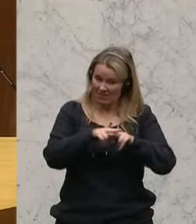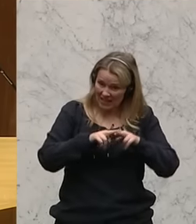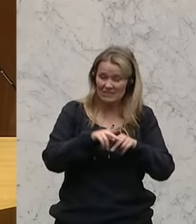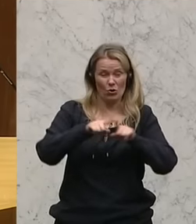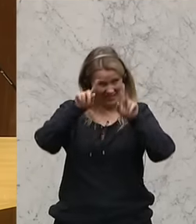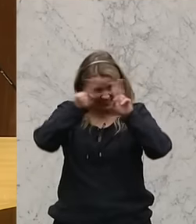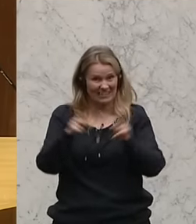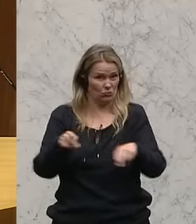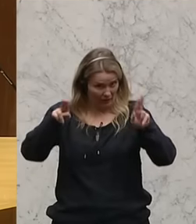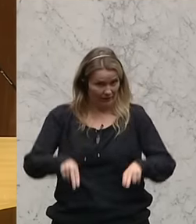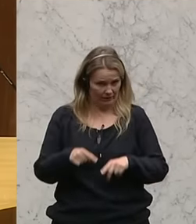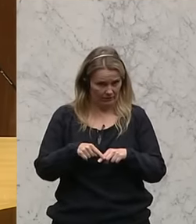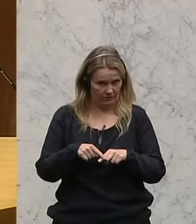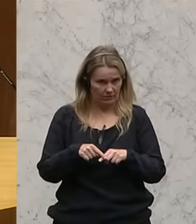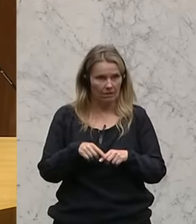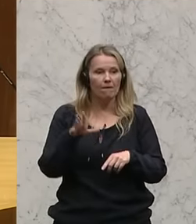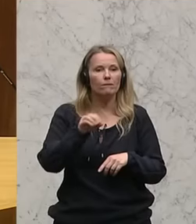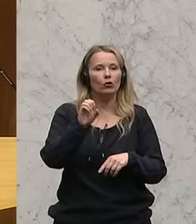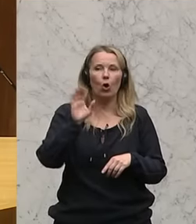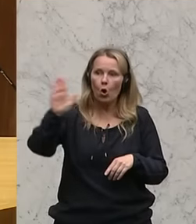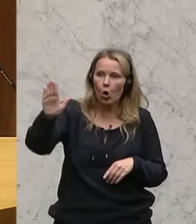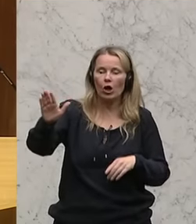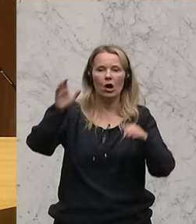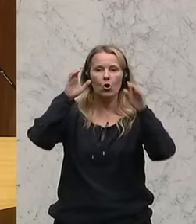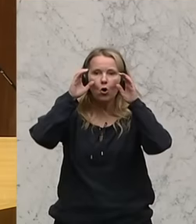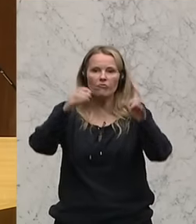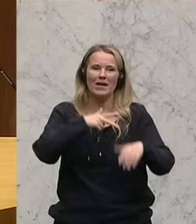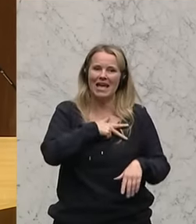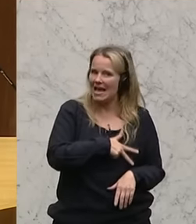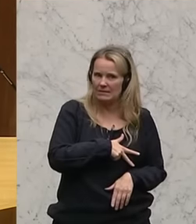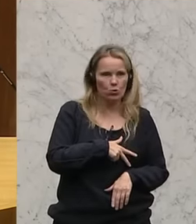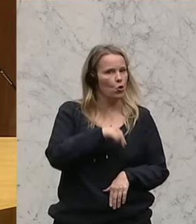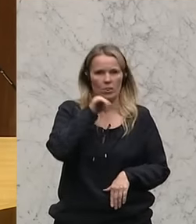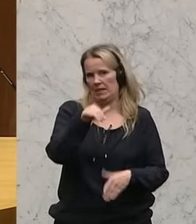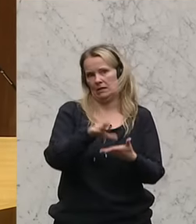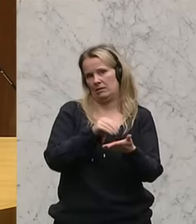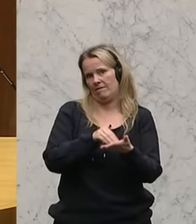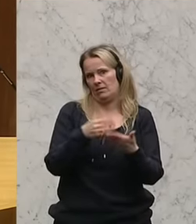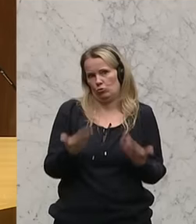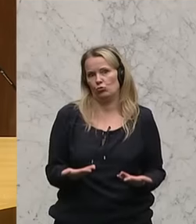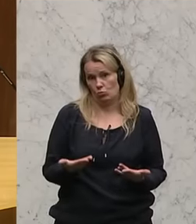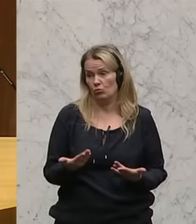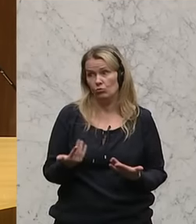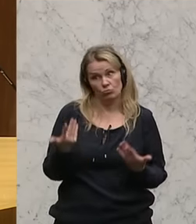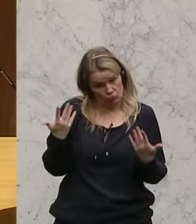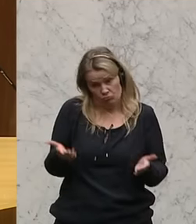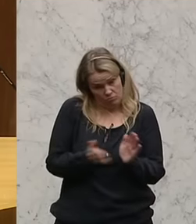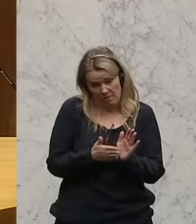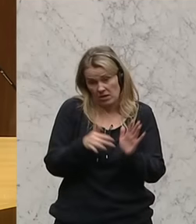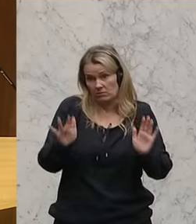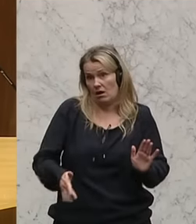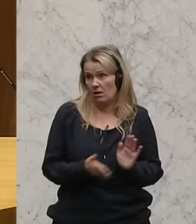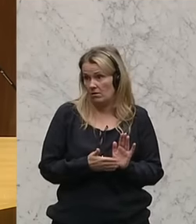international, wurden von eurer SPÖ-ÖVP-Regierung nicht zur Anwendung gebracht. Das ist Faktum.